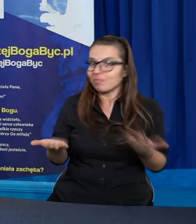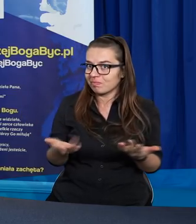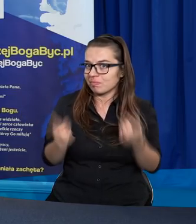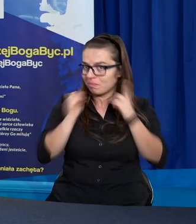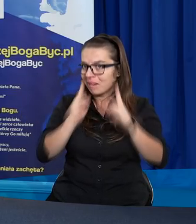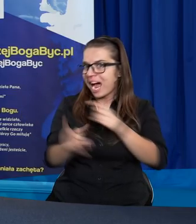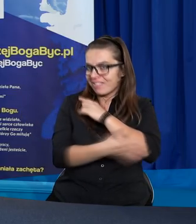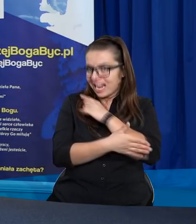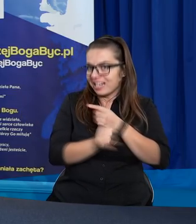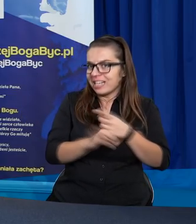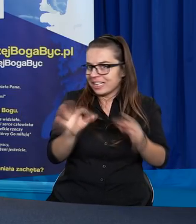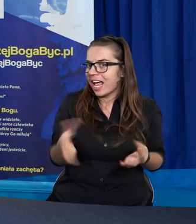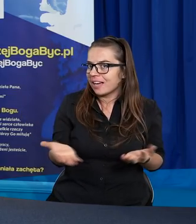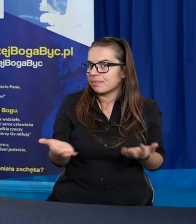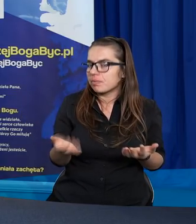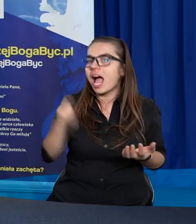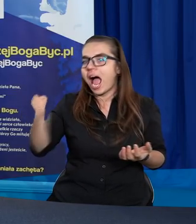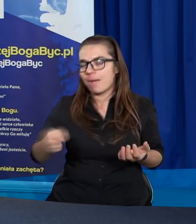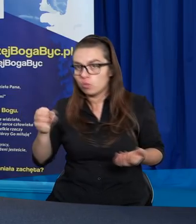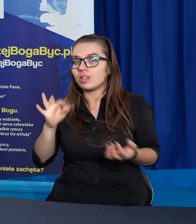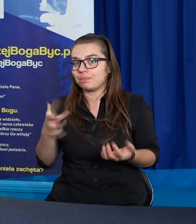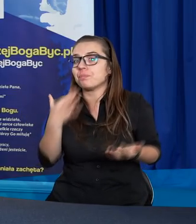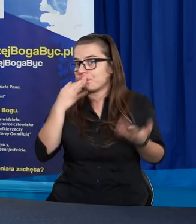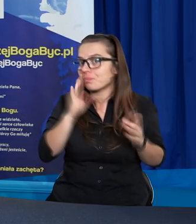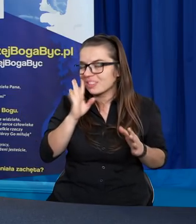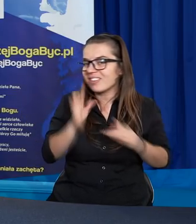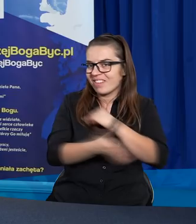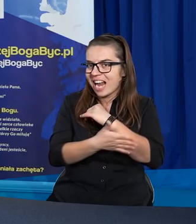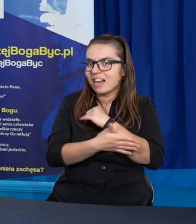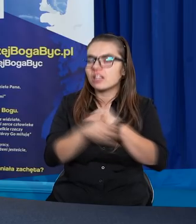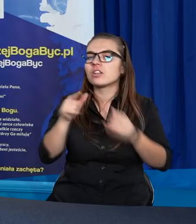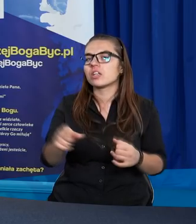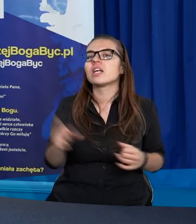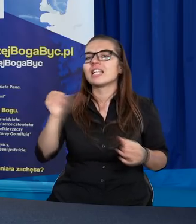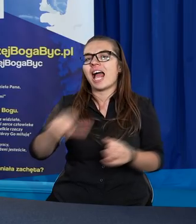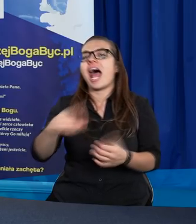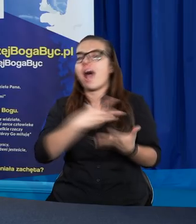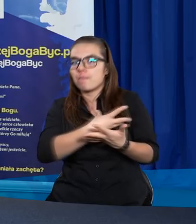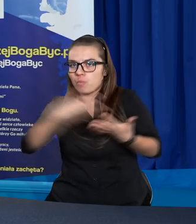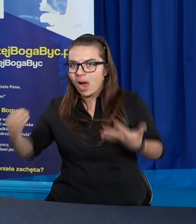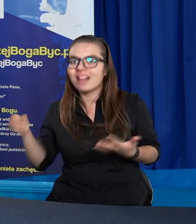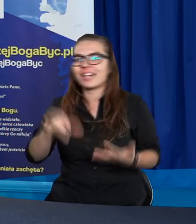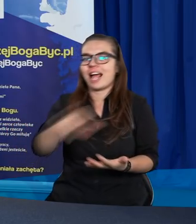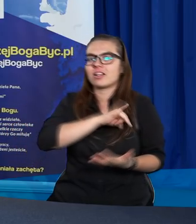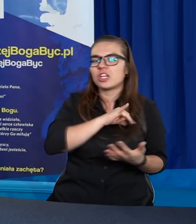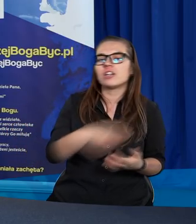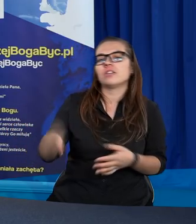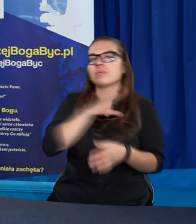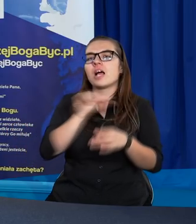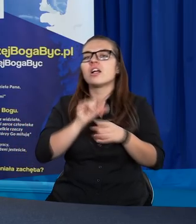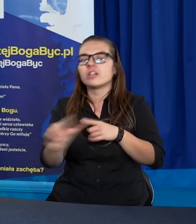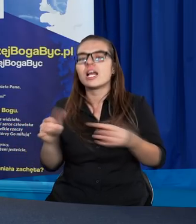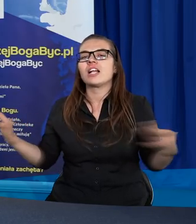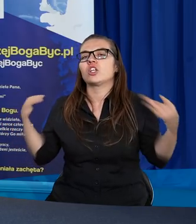apostoł Paweł też tak mówił. Apostoł Paweł napisał zapłatą za grzech jest śmierć, lecz darem łaski